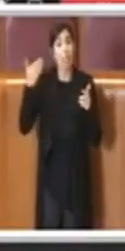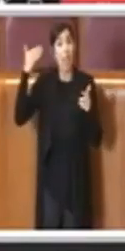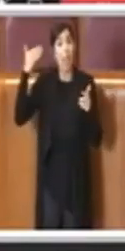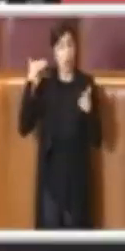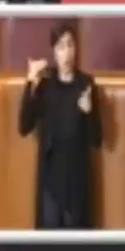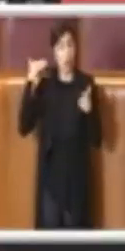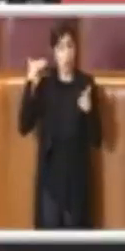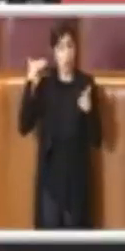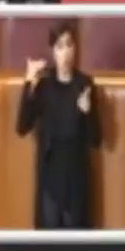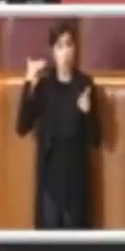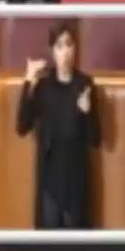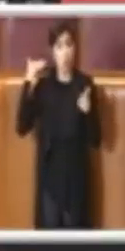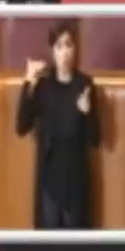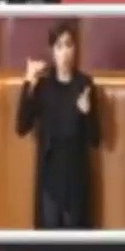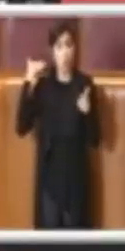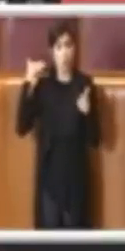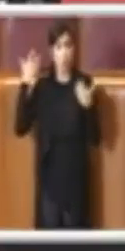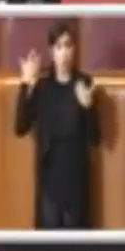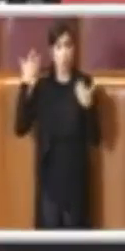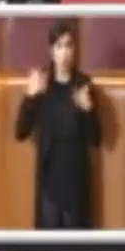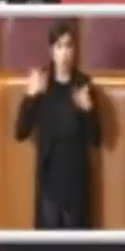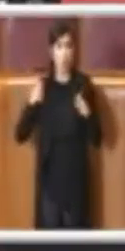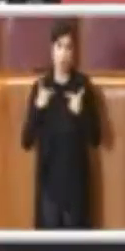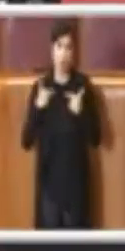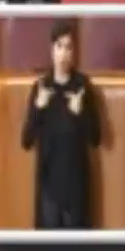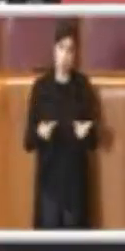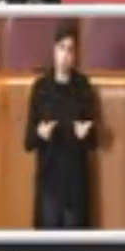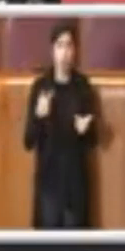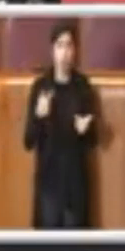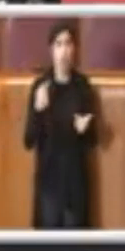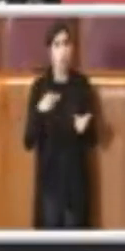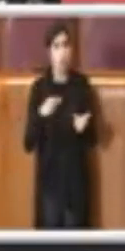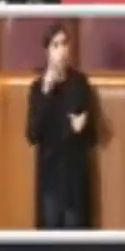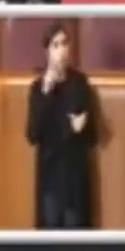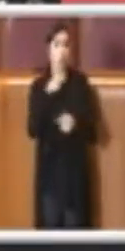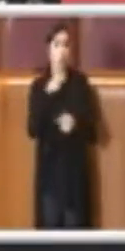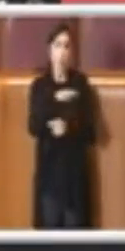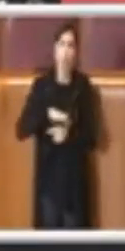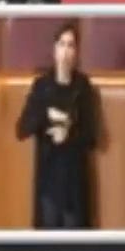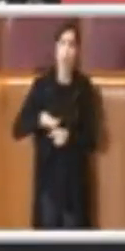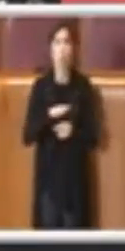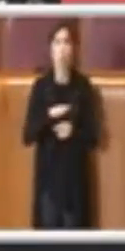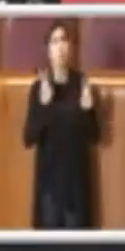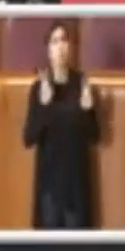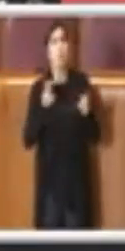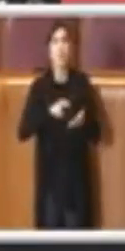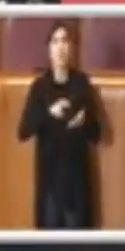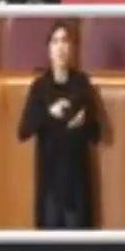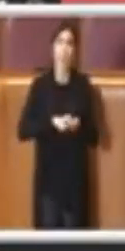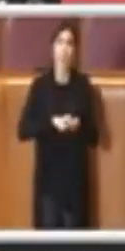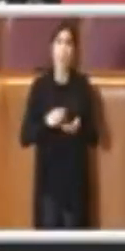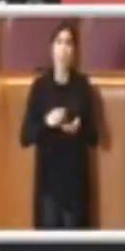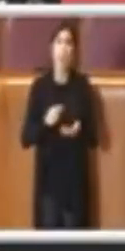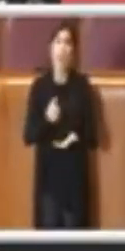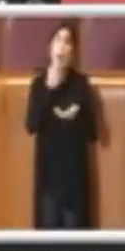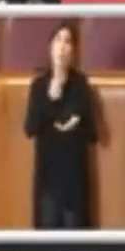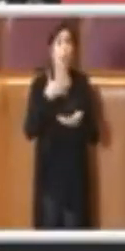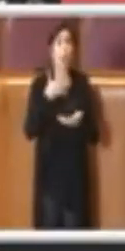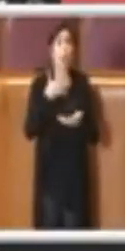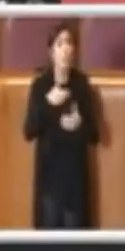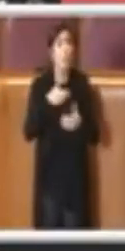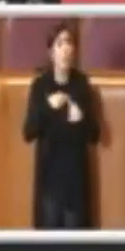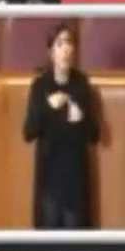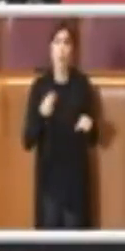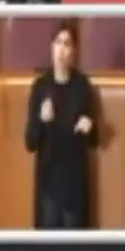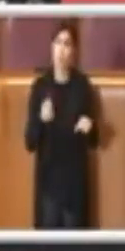Parliamo quindi di un settore come detto fragile, quello culturale, un settore sottocapitalizzato di figure soggette a